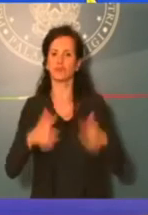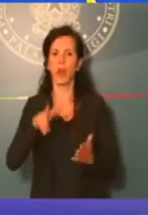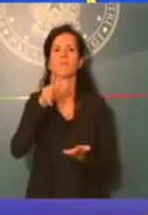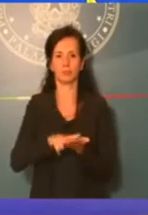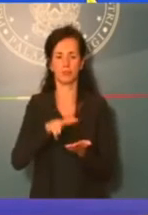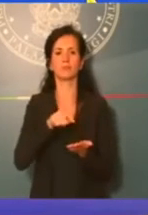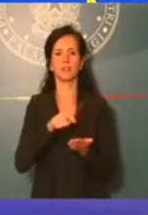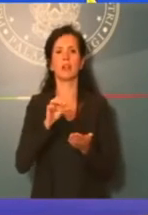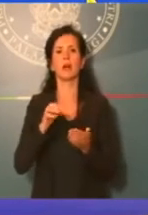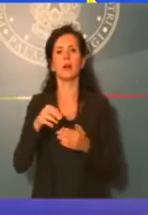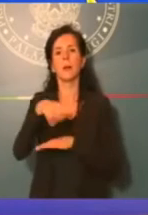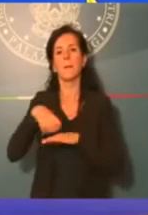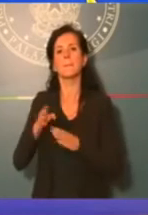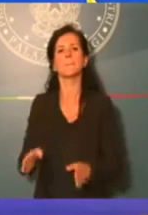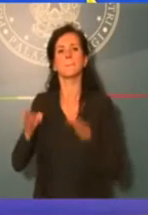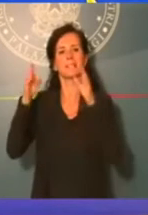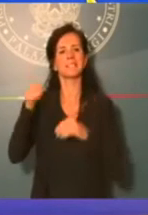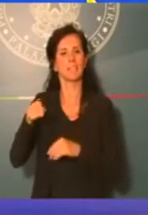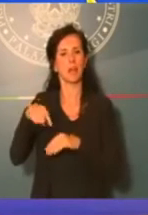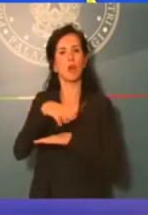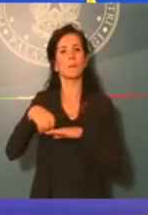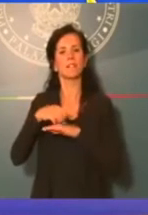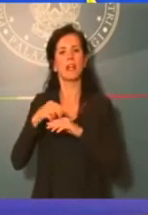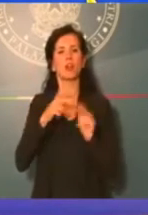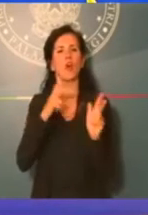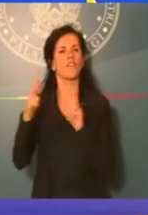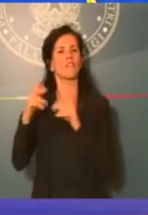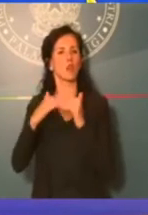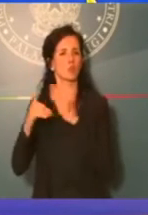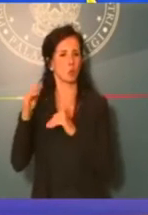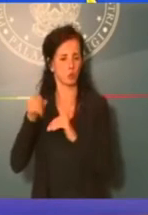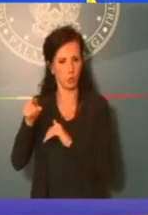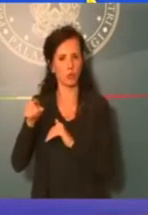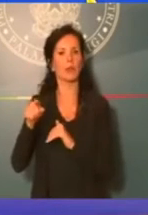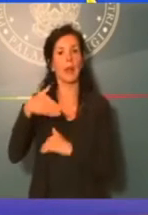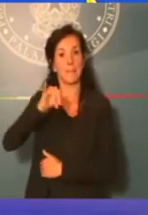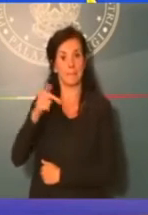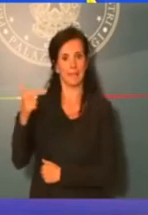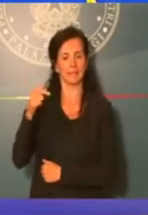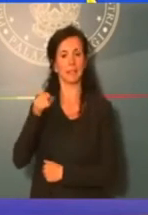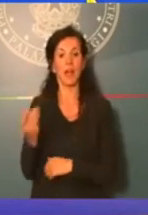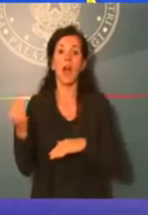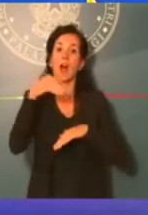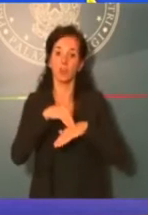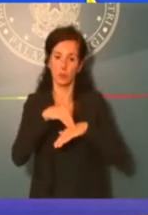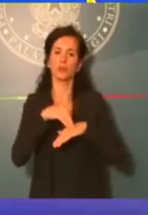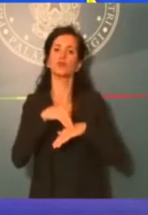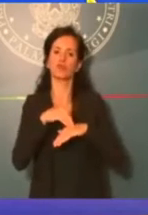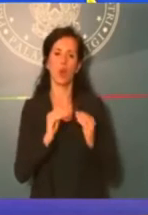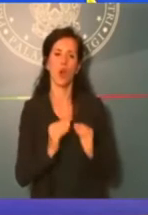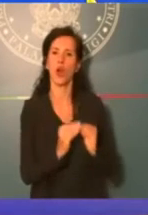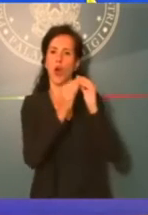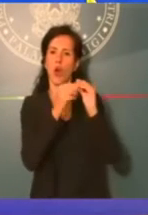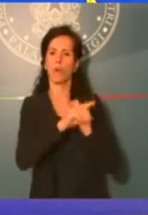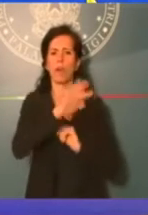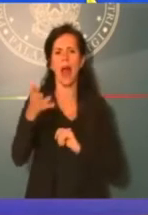Ministero per le Infrastrutture. A queste aggiungiamo anche le opere per cortina, quelle di competenza di altri